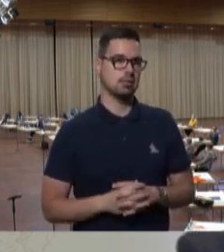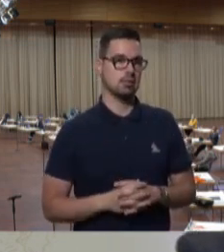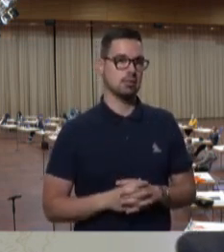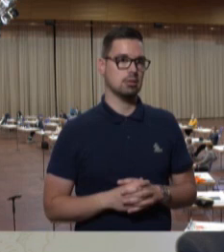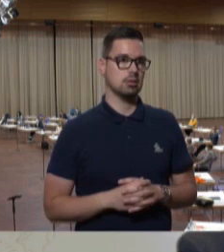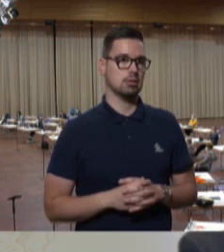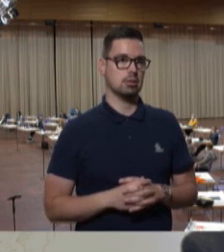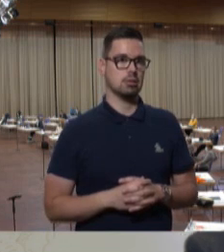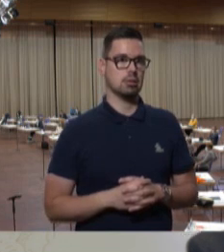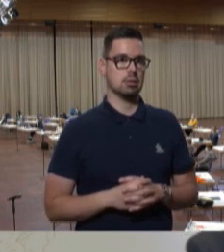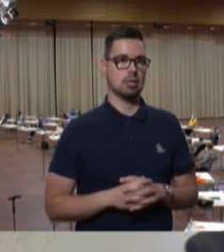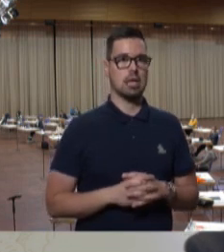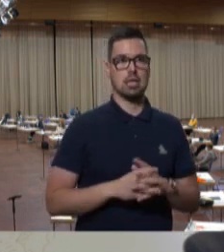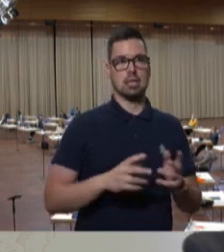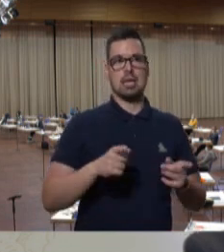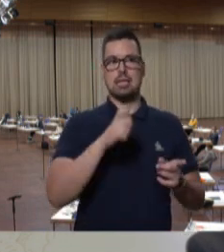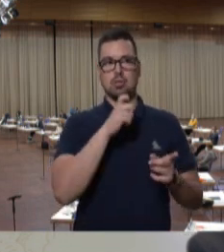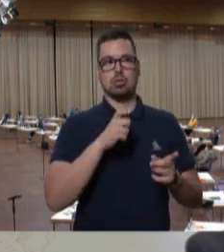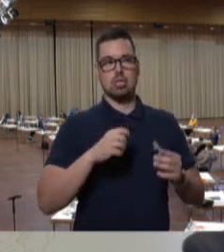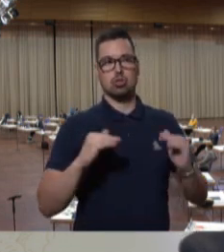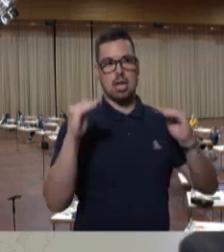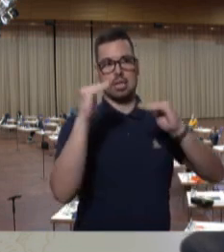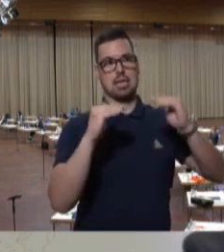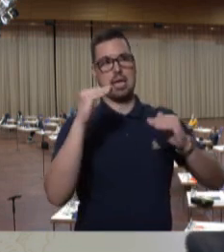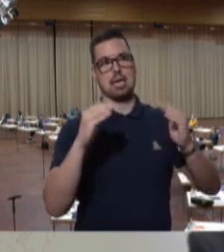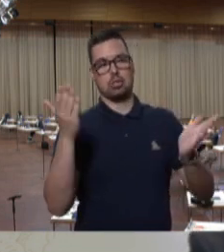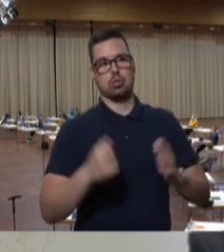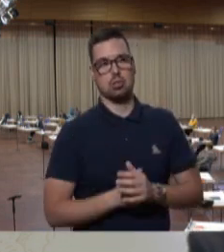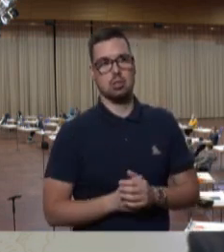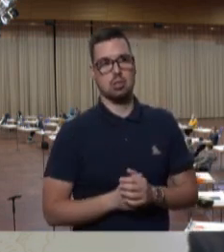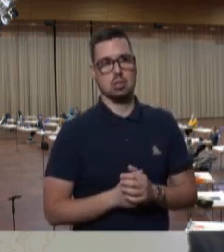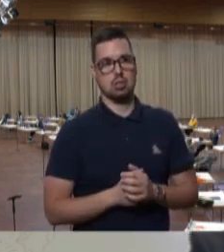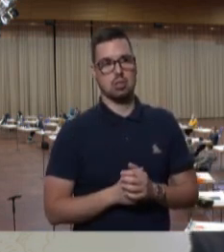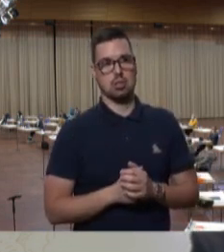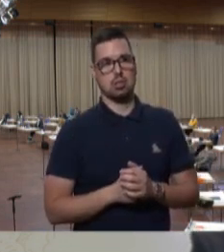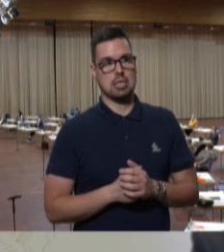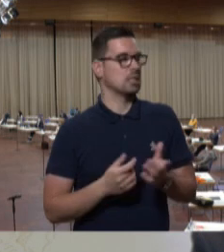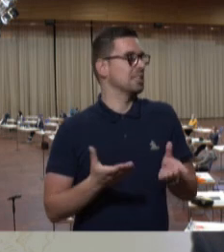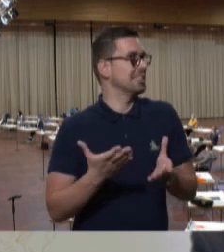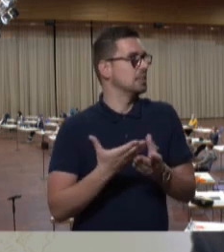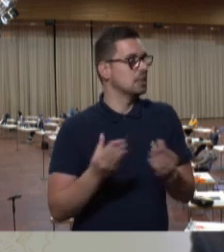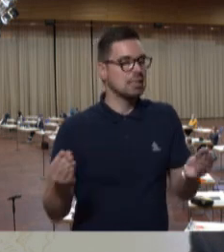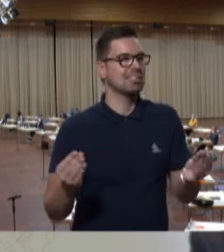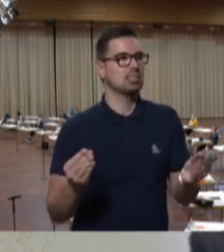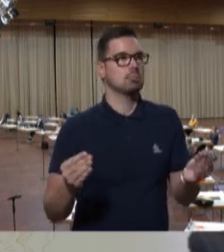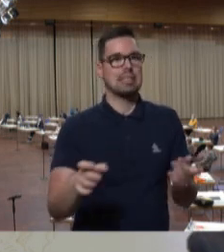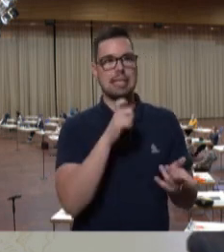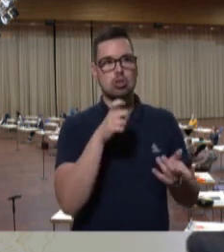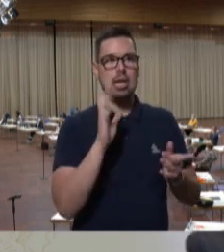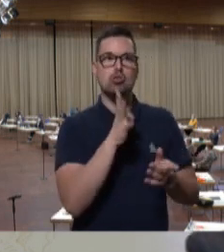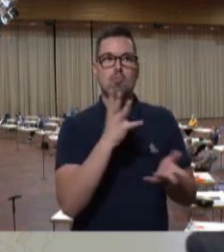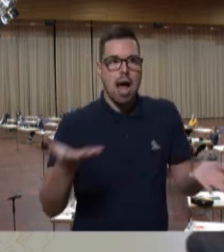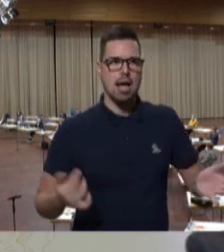Keine geschlechtergerechte Sprache. Dass das nun ein bisschen sperrig ist, hat also nichts, gar nichts mit Geschlechtersprache zu tun.